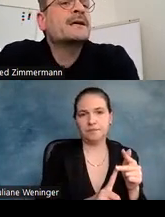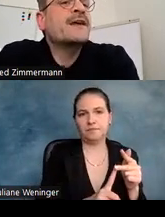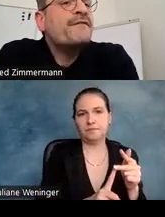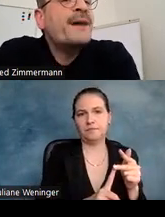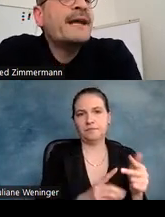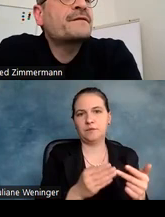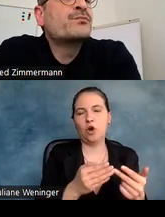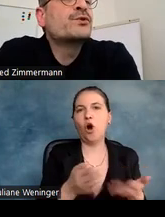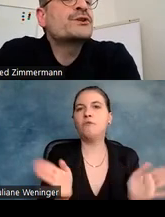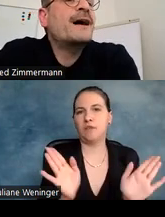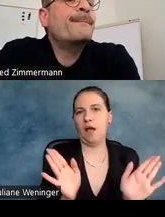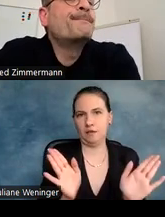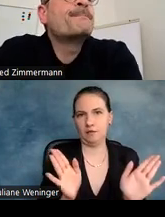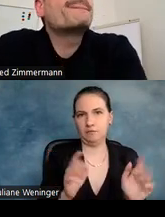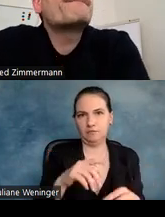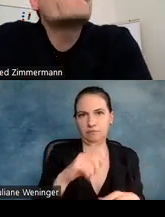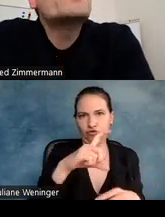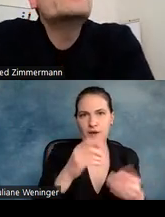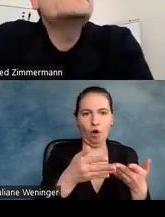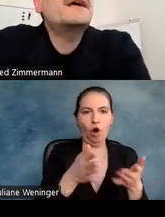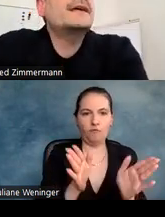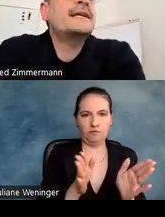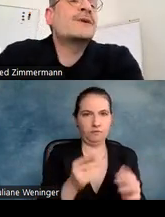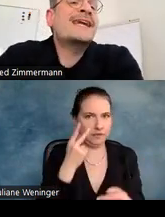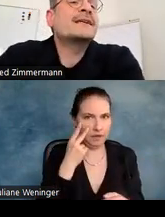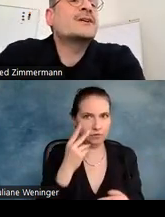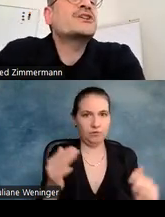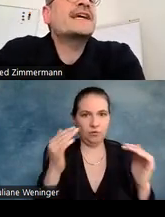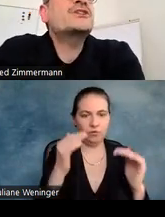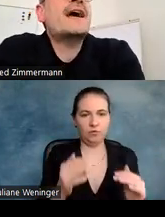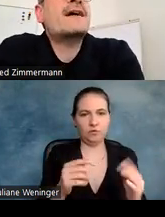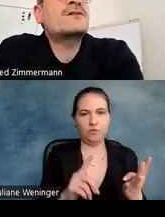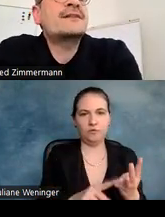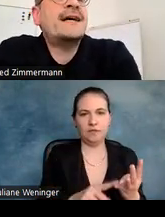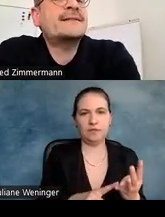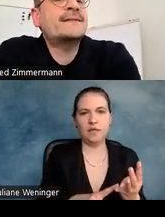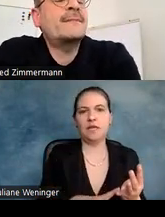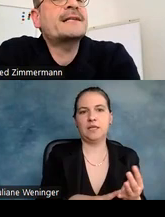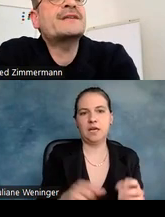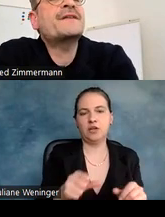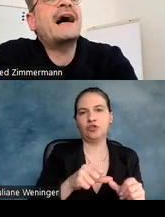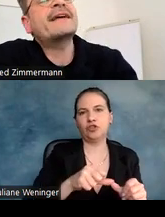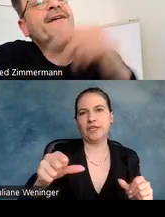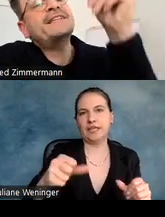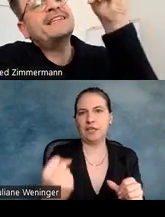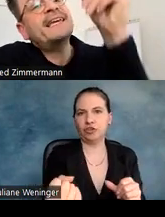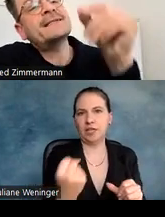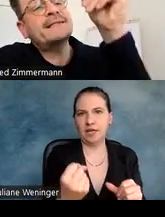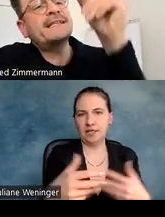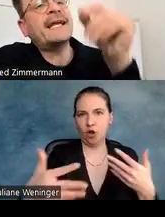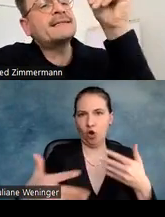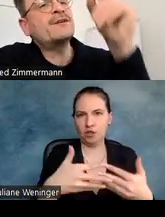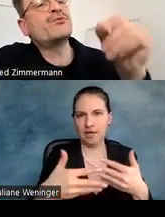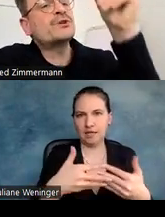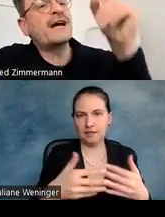die Offenheit von Buchstaben und der sogenannte Strichstärkenkontrast. Also die Frage, wie dick